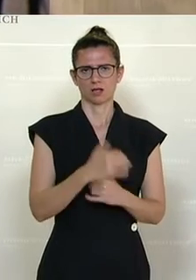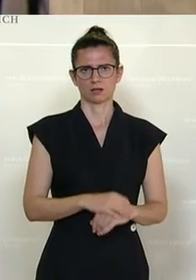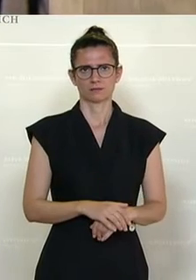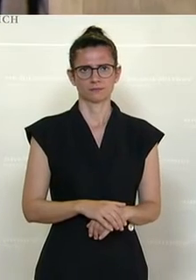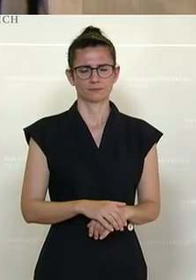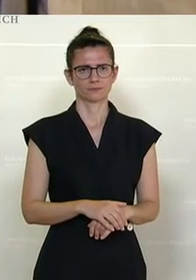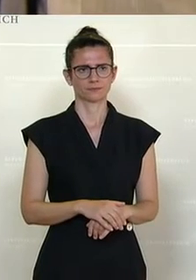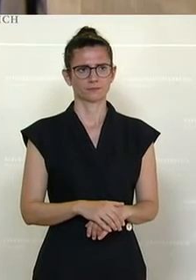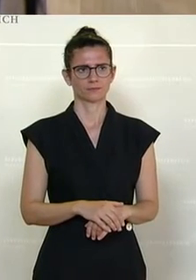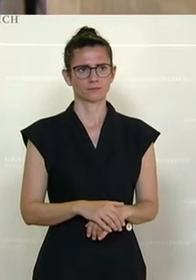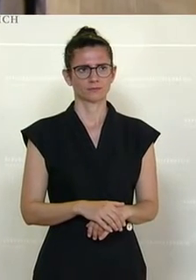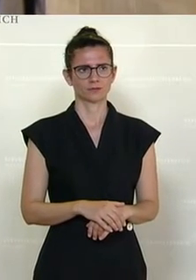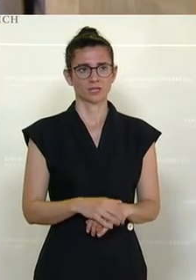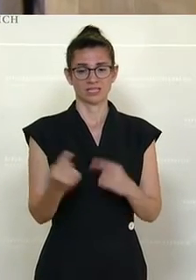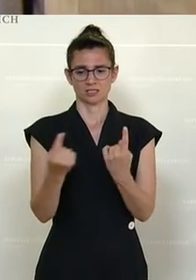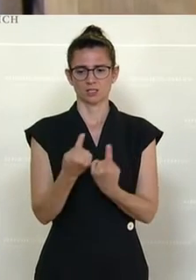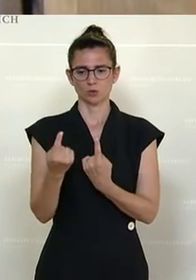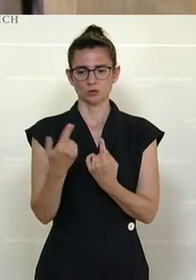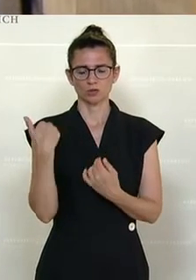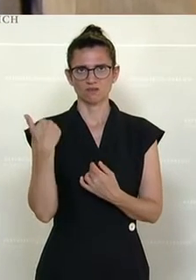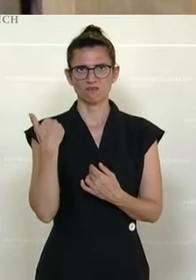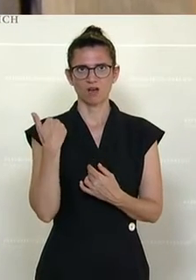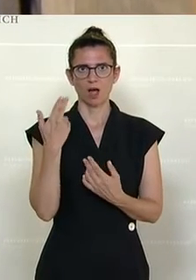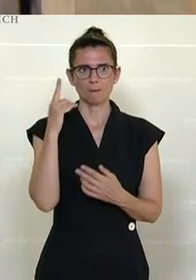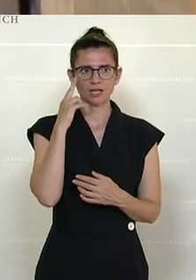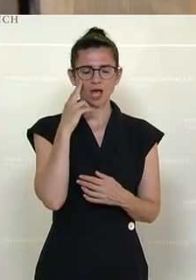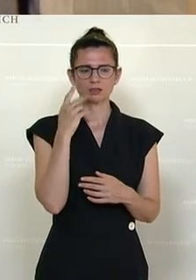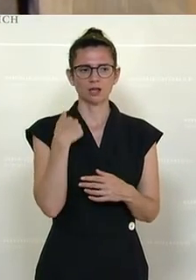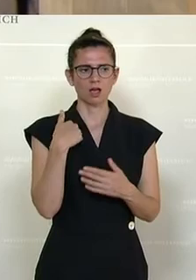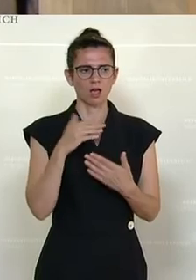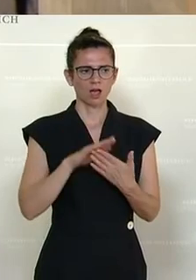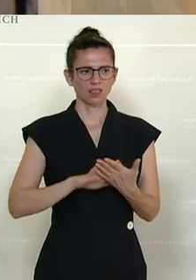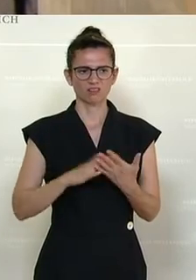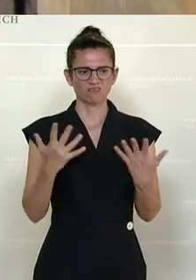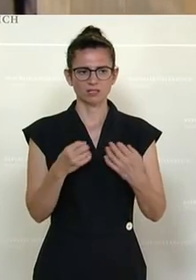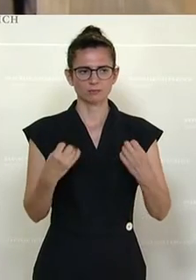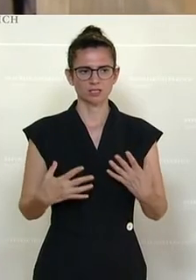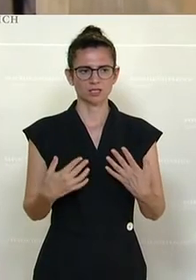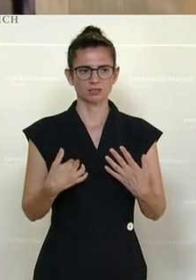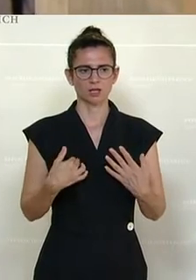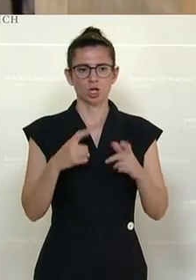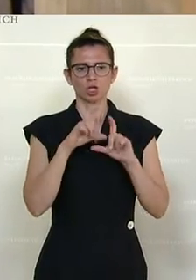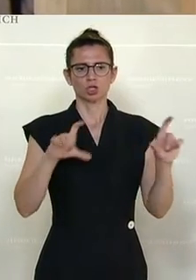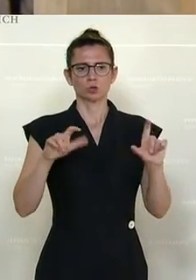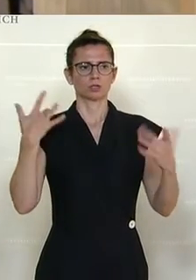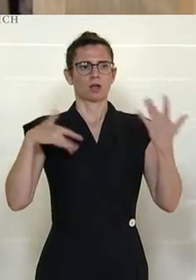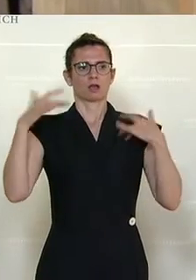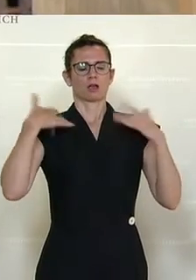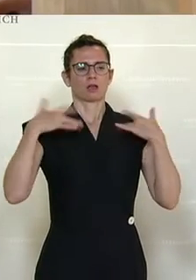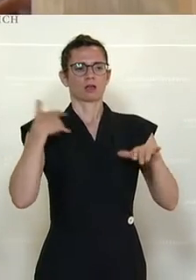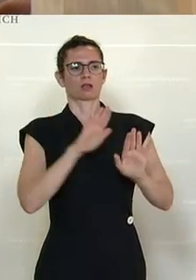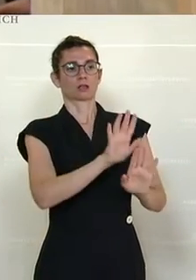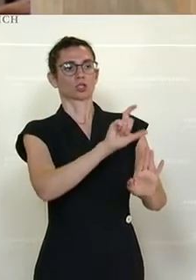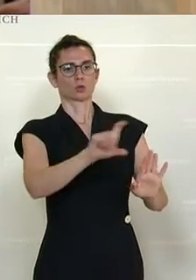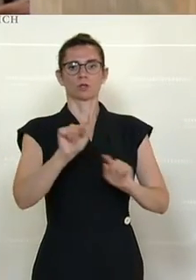Sobald die Situation bekannt war, hat die Schuldzuweisung begonnen.